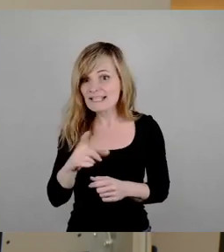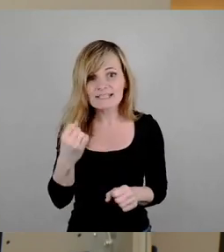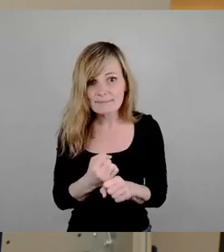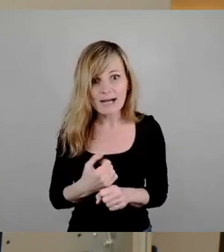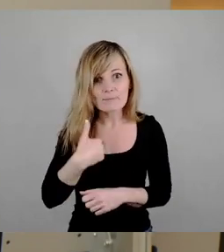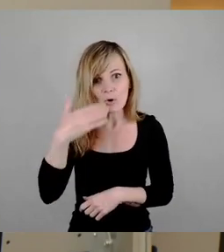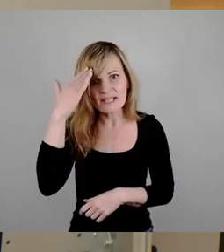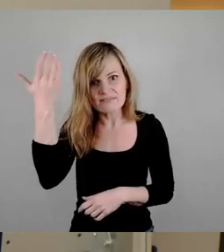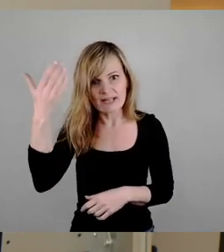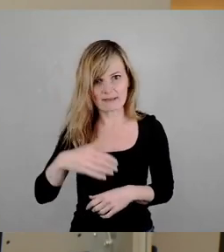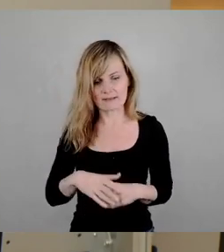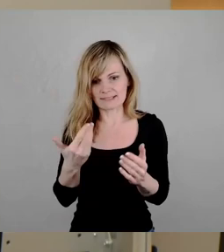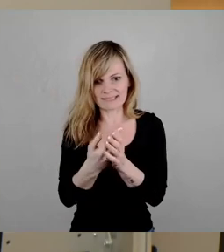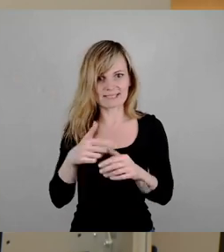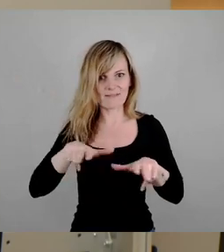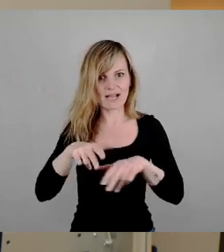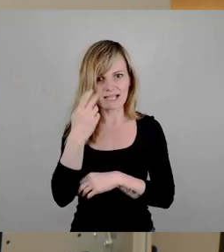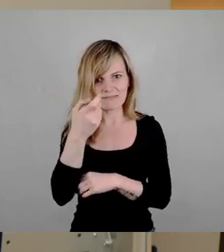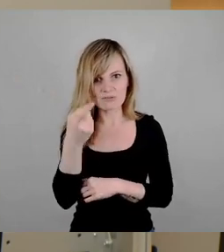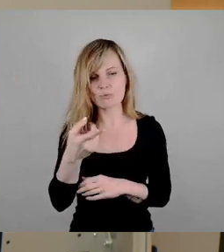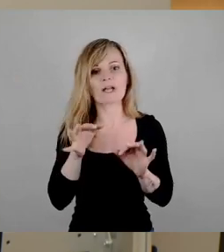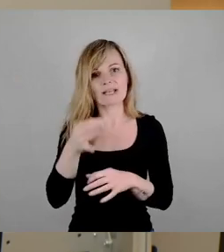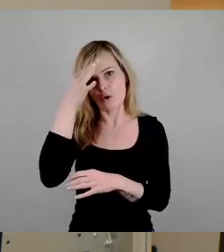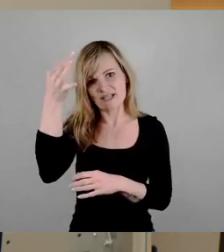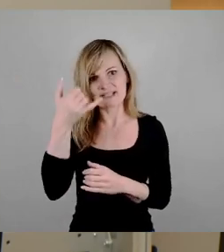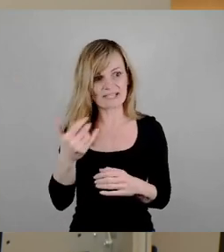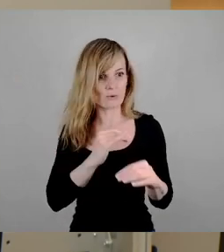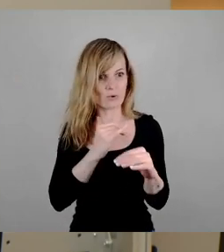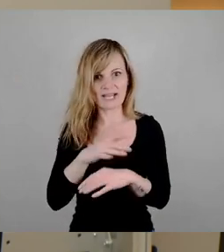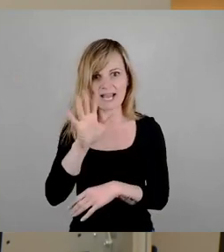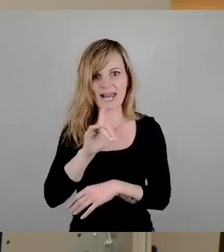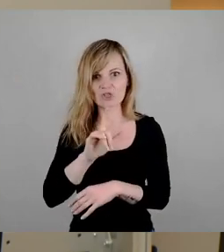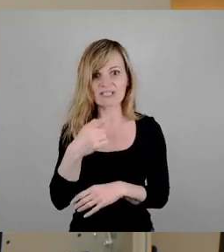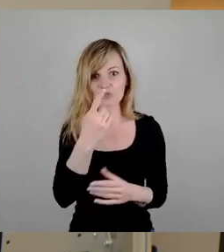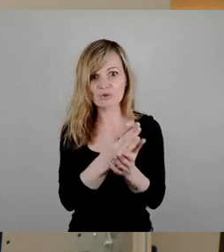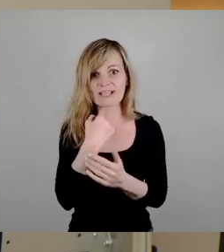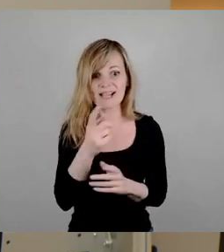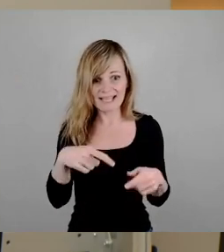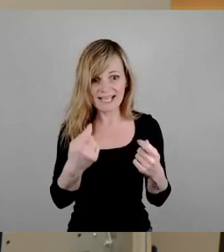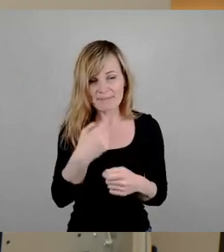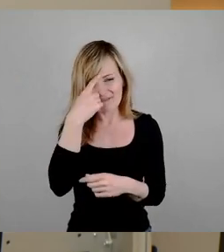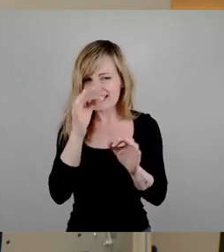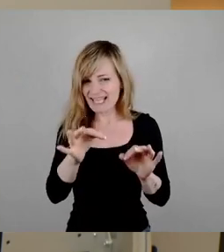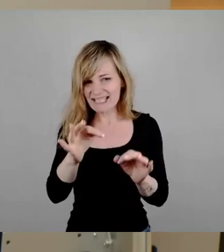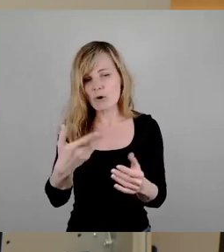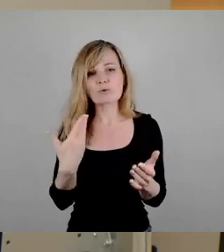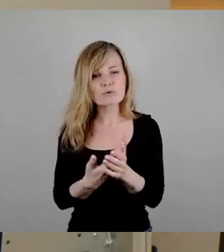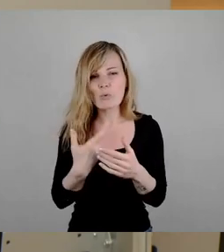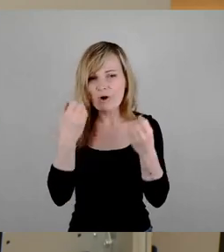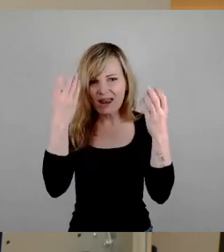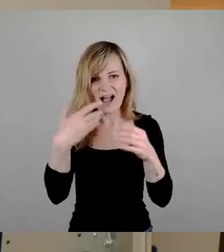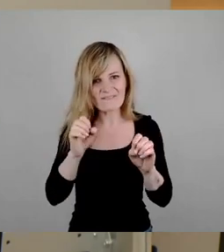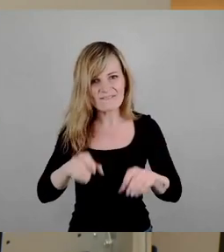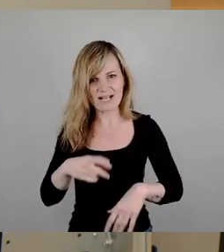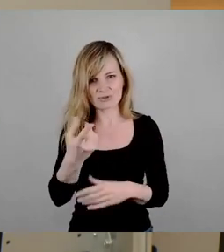bei genau diesem Verkehrsversuch genau wissen, wie es Kollege Latschinski schon gesagt hat, was rauskommt. Das ist so eindeutig falsch, das ist